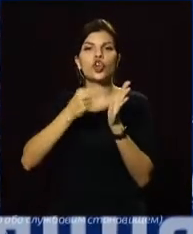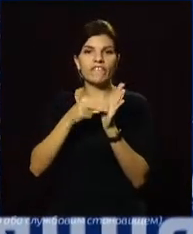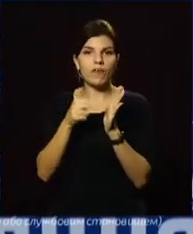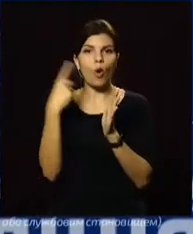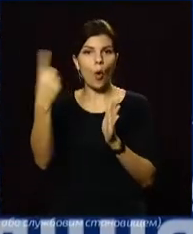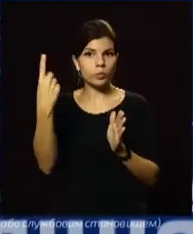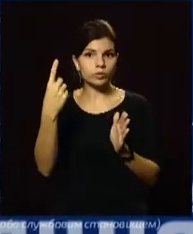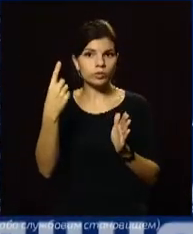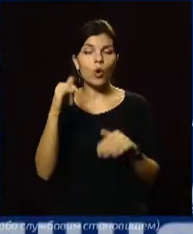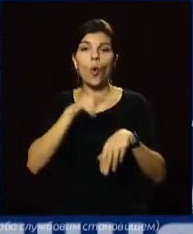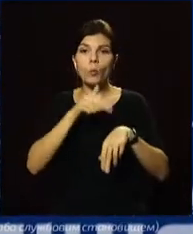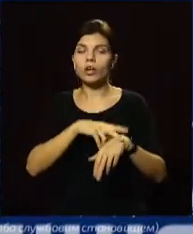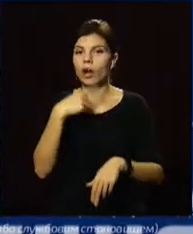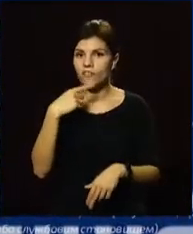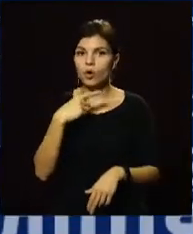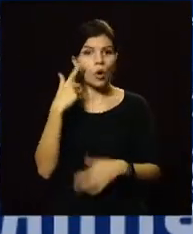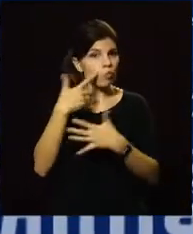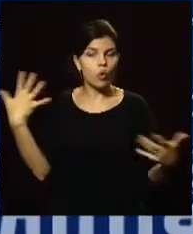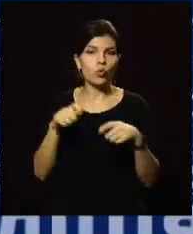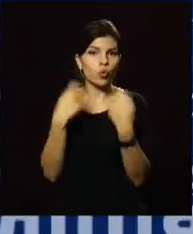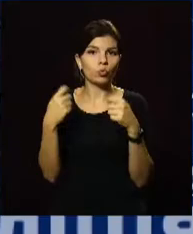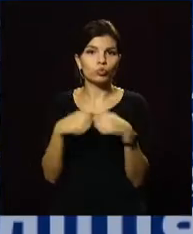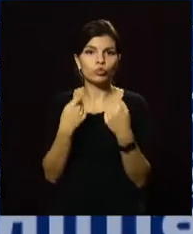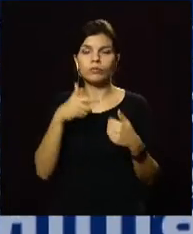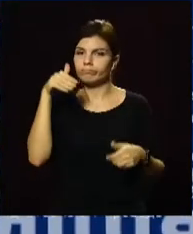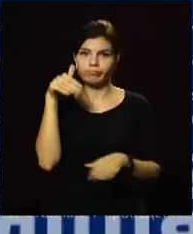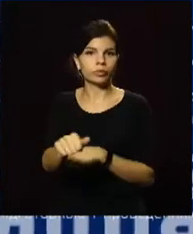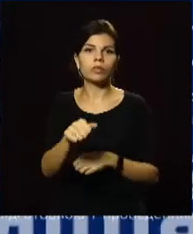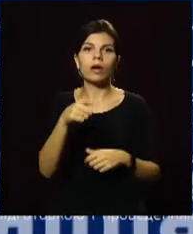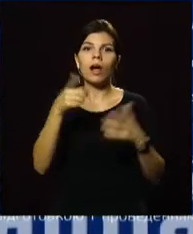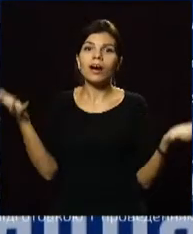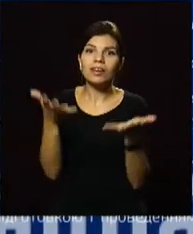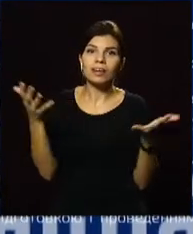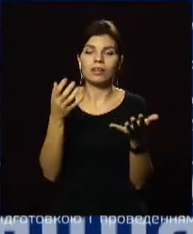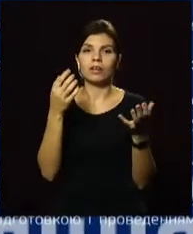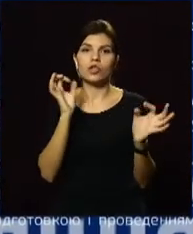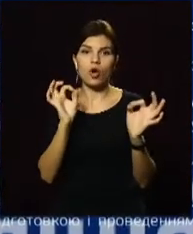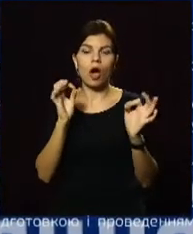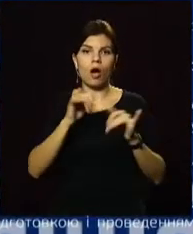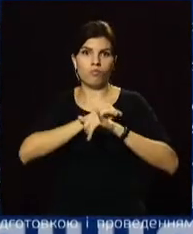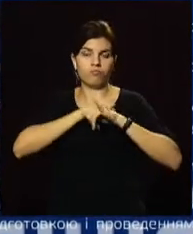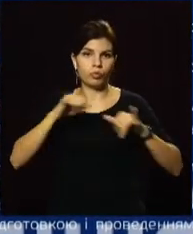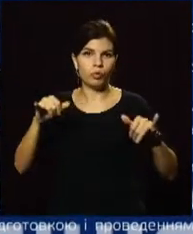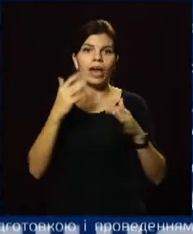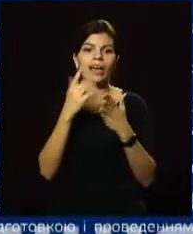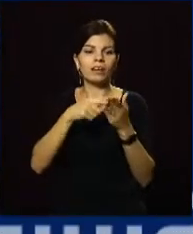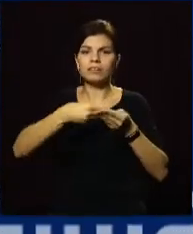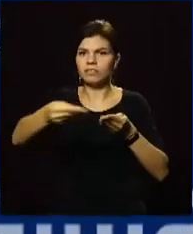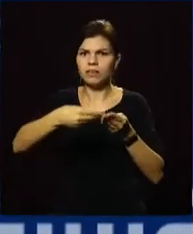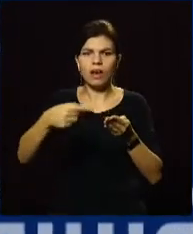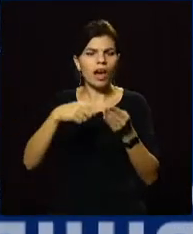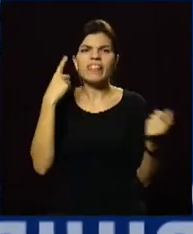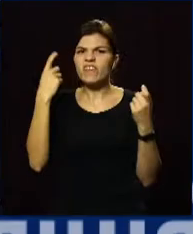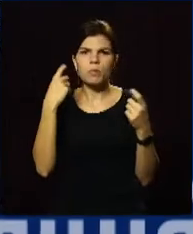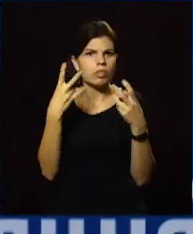області. У поліції кажуть, більшість порушників нехтують з порядком ведення агітації, а ще розповсюджують матеріали, які не мають відповідної